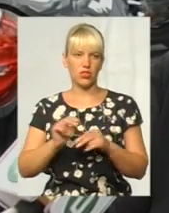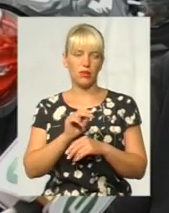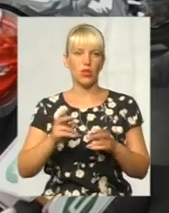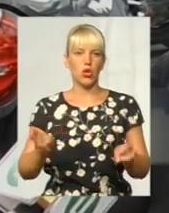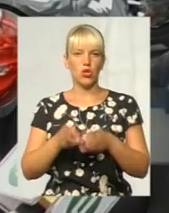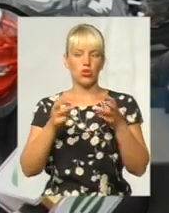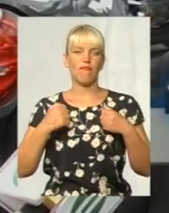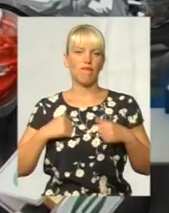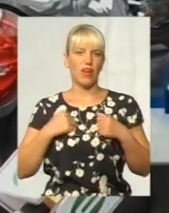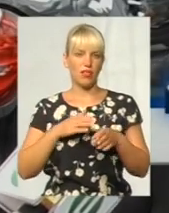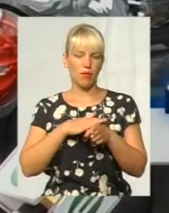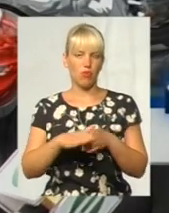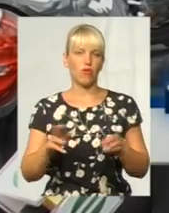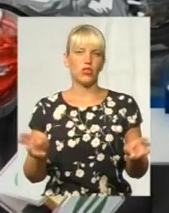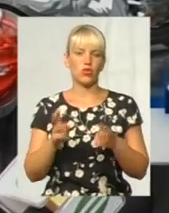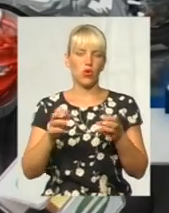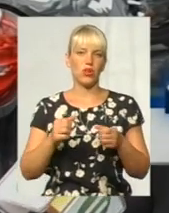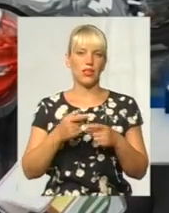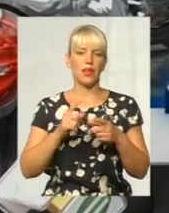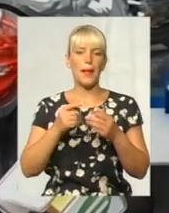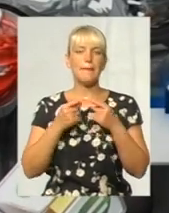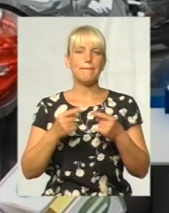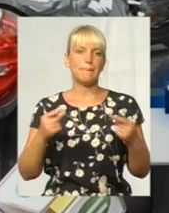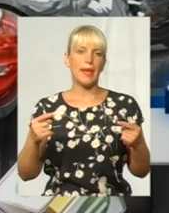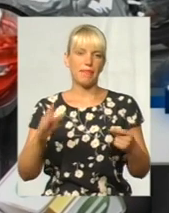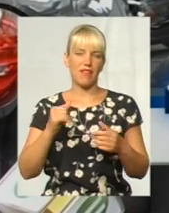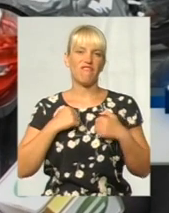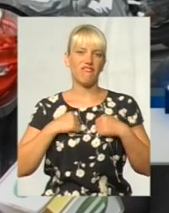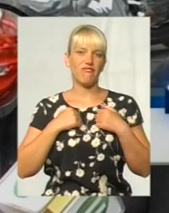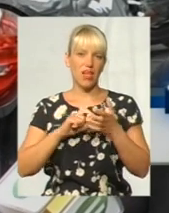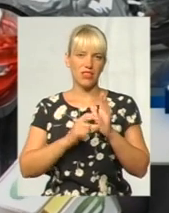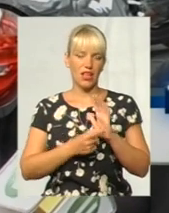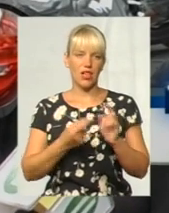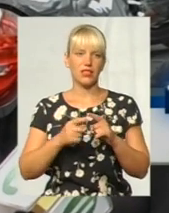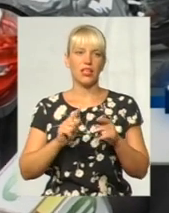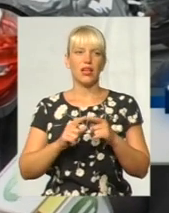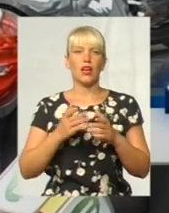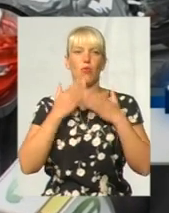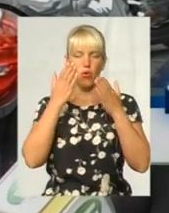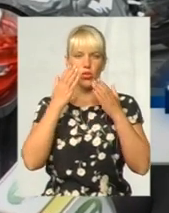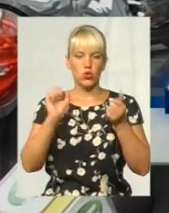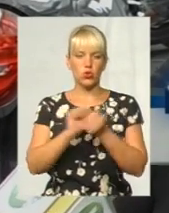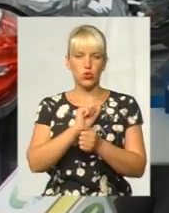Згоріла ванна повністю, згоріла мебель ванною, згоріла полотенця-сушильник,